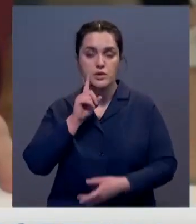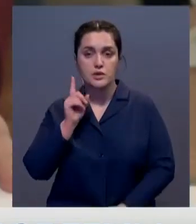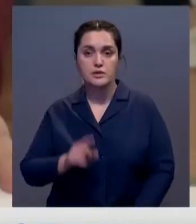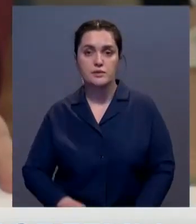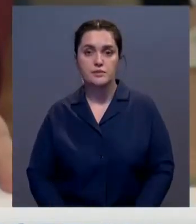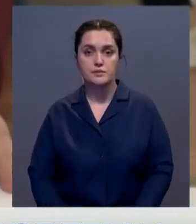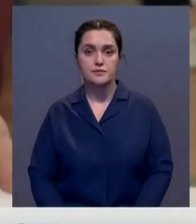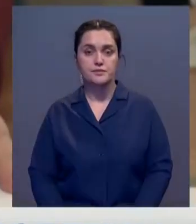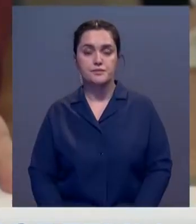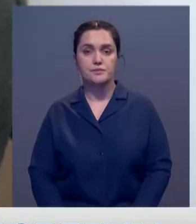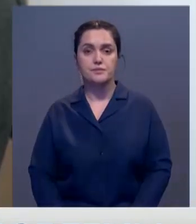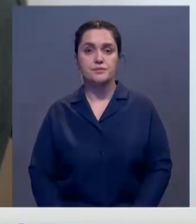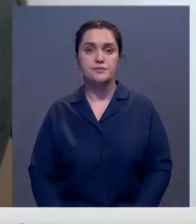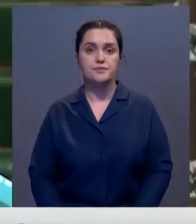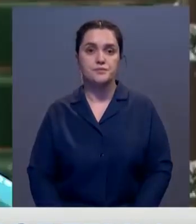молодежи.